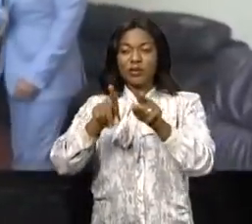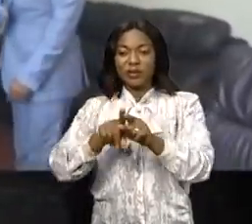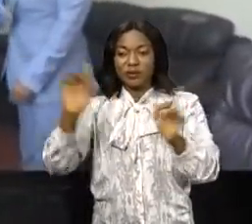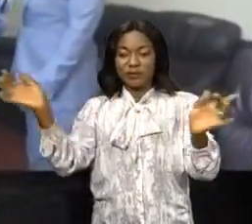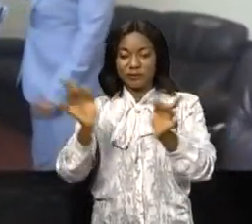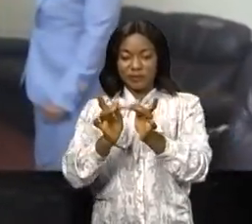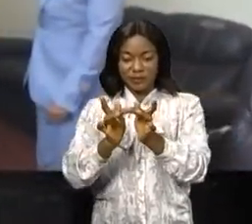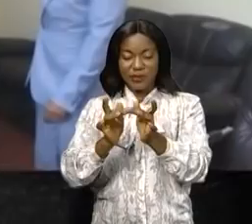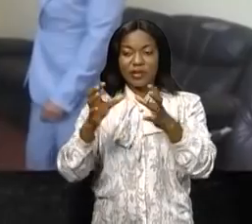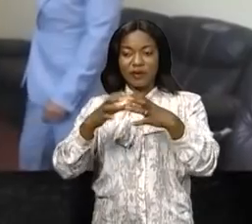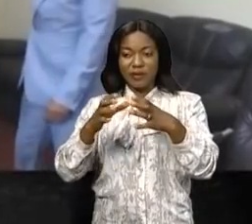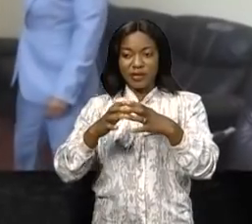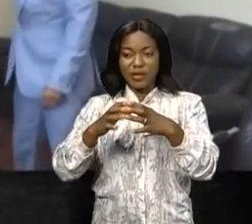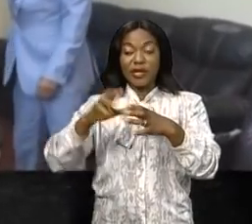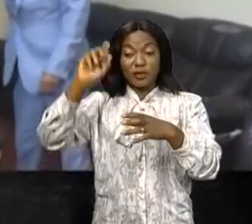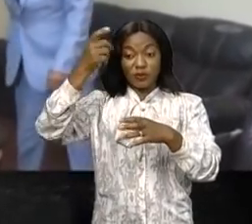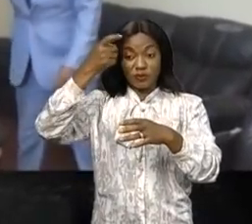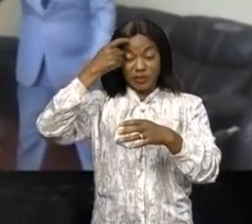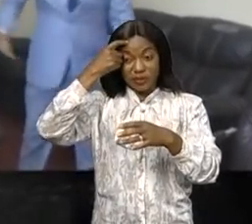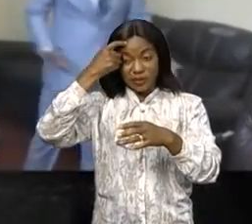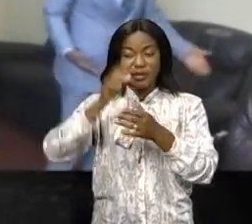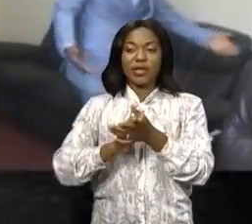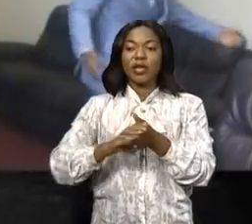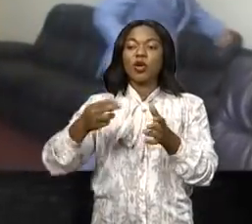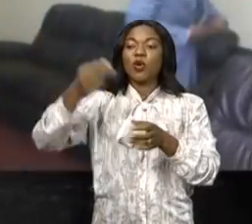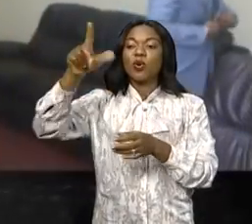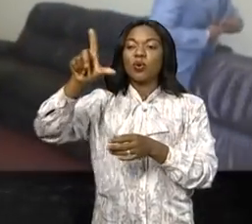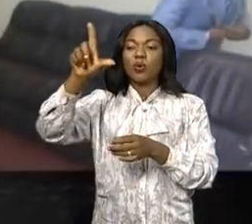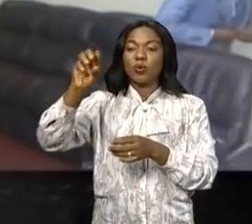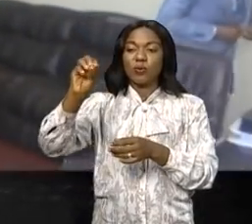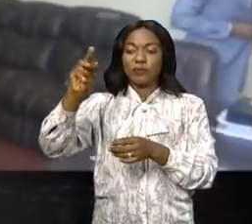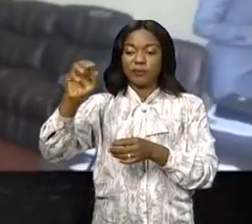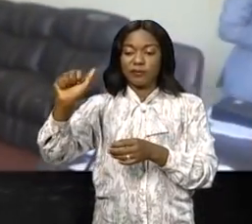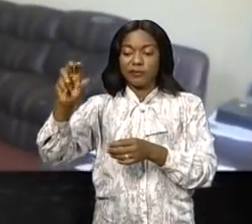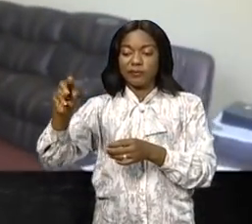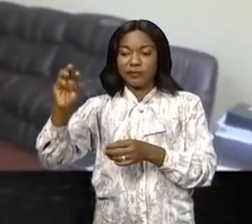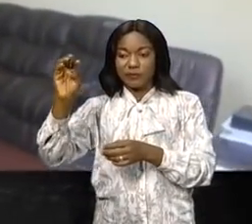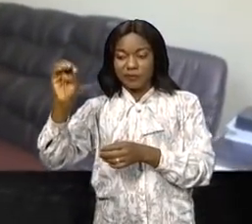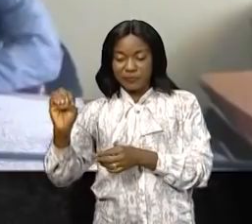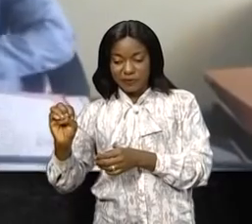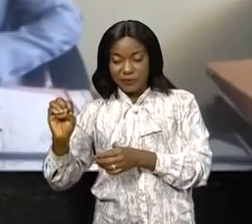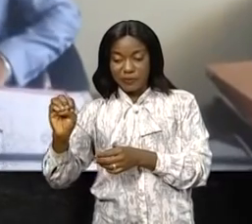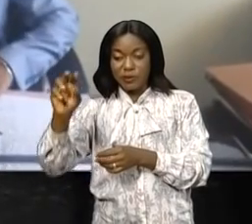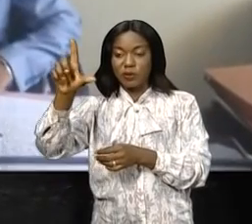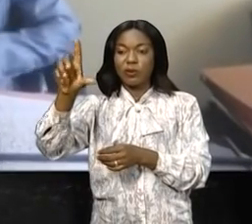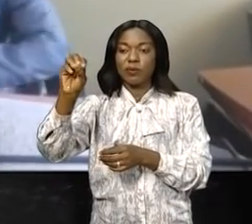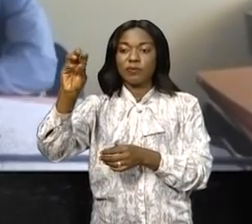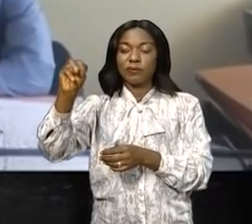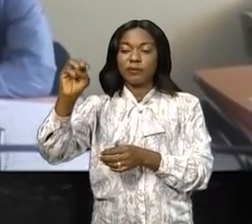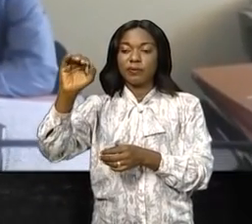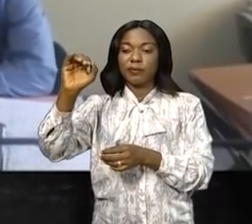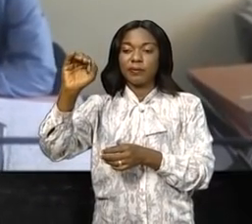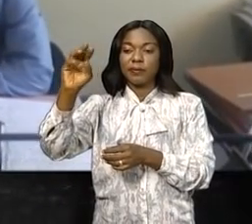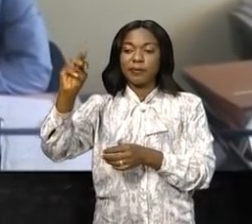le gouverneur intérim du Olumami de Ningandou dans sa suite le fédéral adjoint du parti PND cher à Salomon